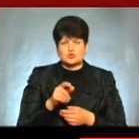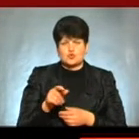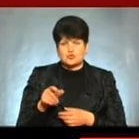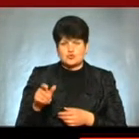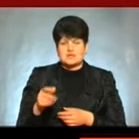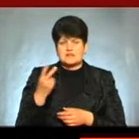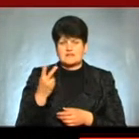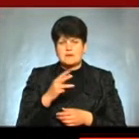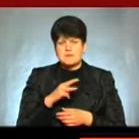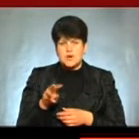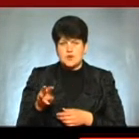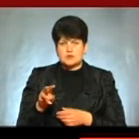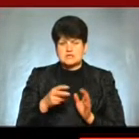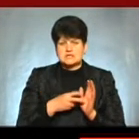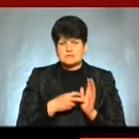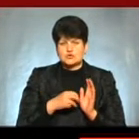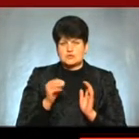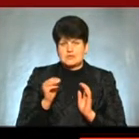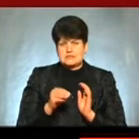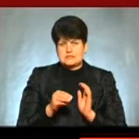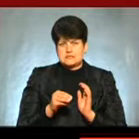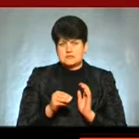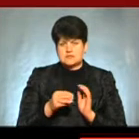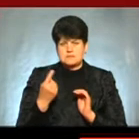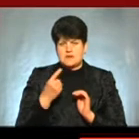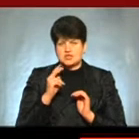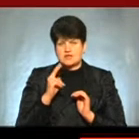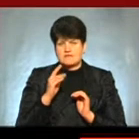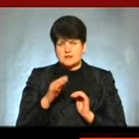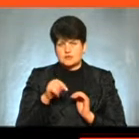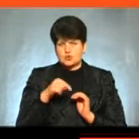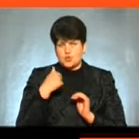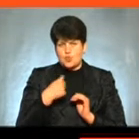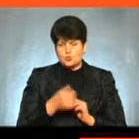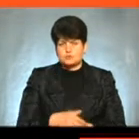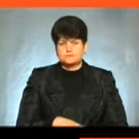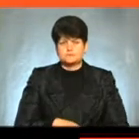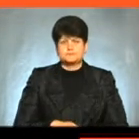2 млн 700 тисяч за перший квартал цього року